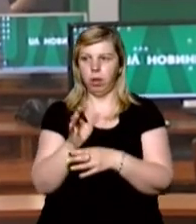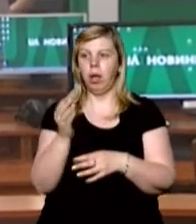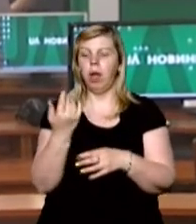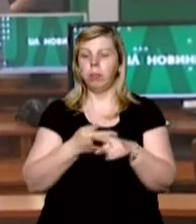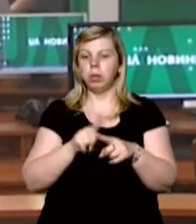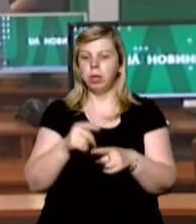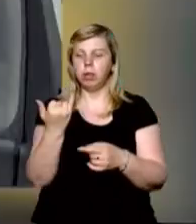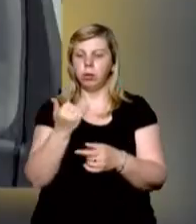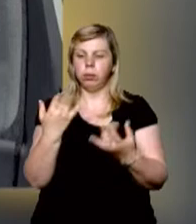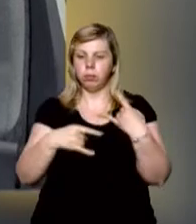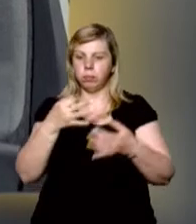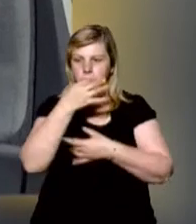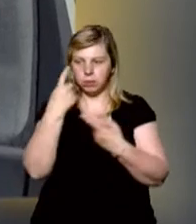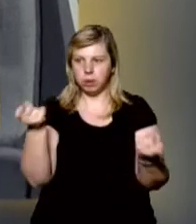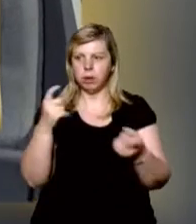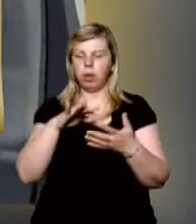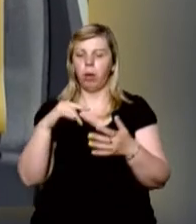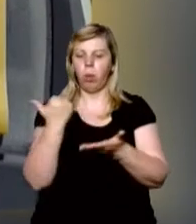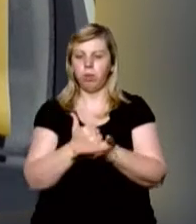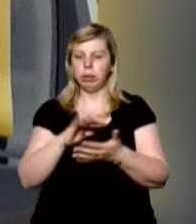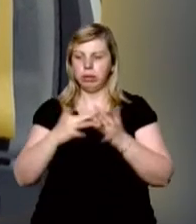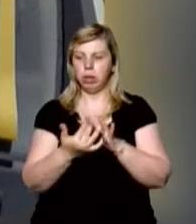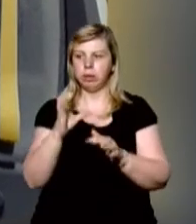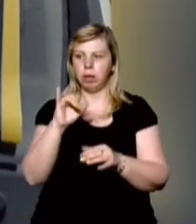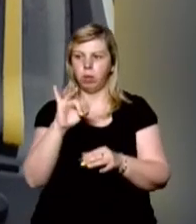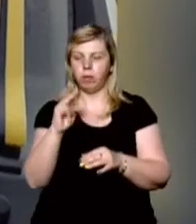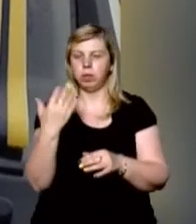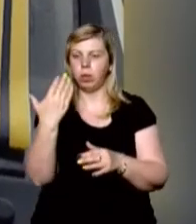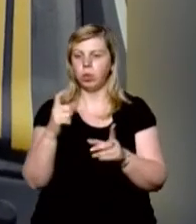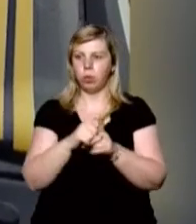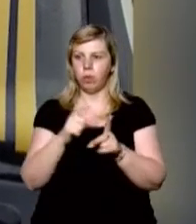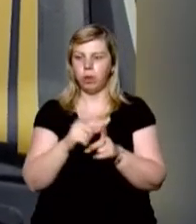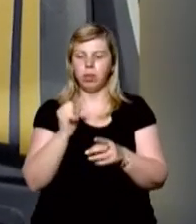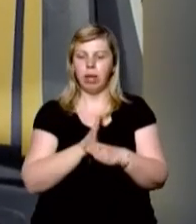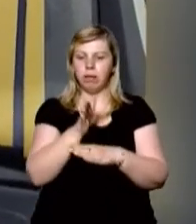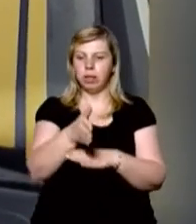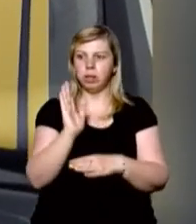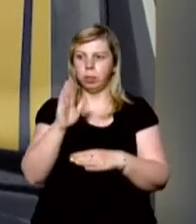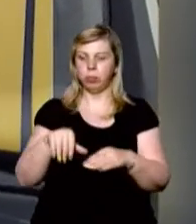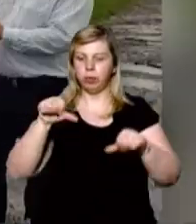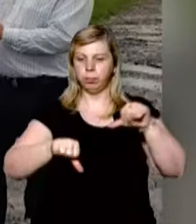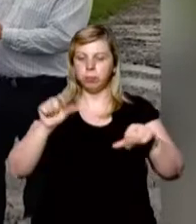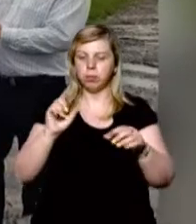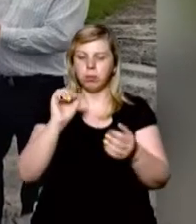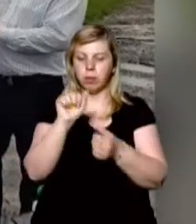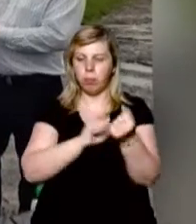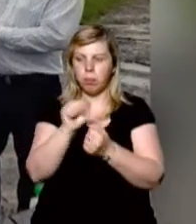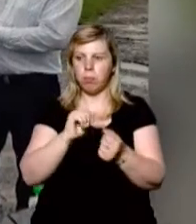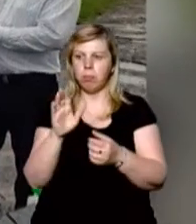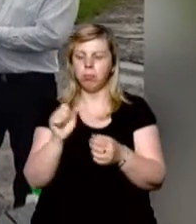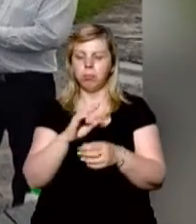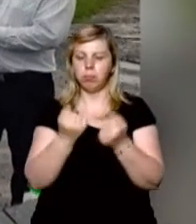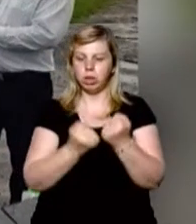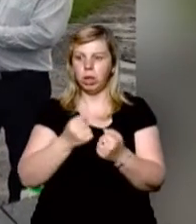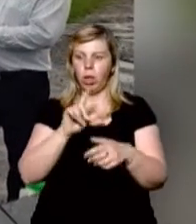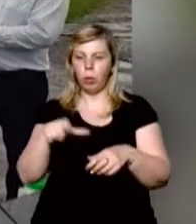Про це Суспільному повідомив голова села Іван Станкович. За його словами, на в'їзді будуть дезінфікувати машини, людям